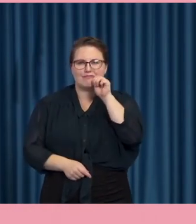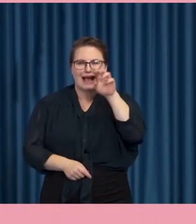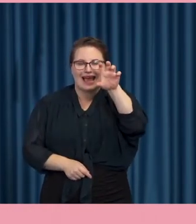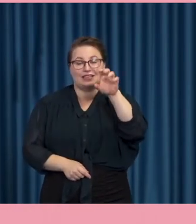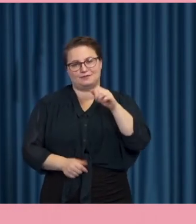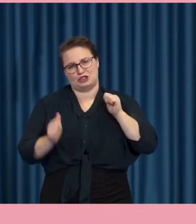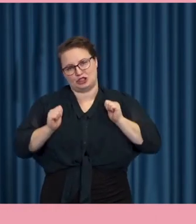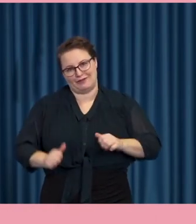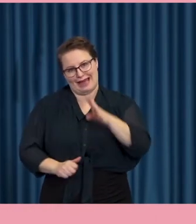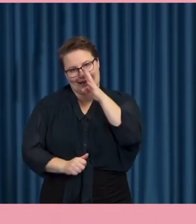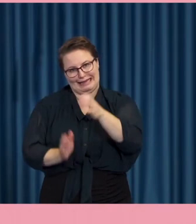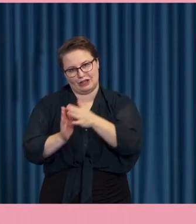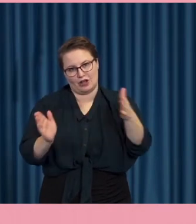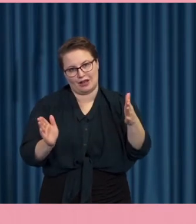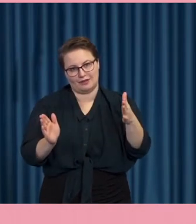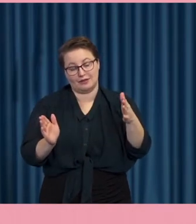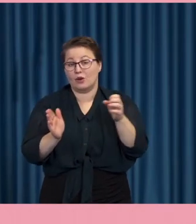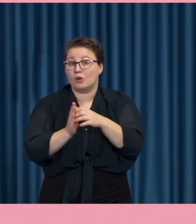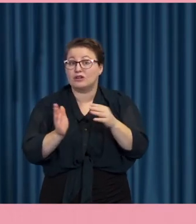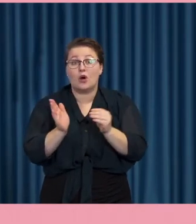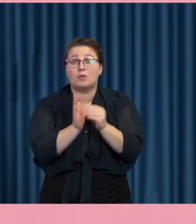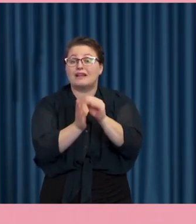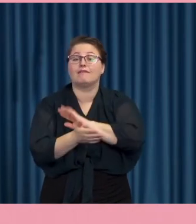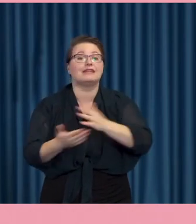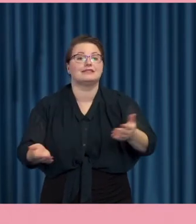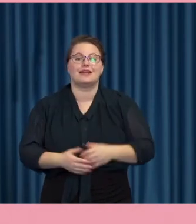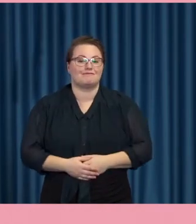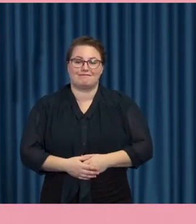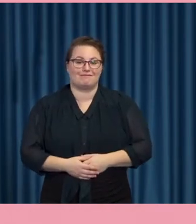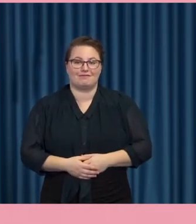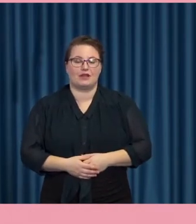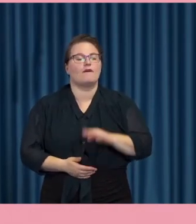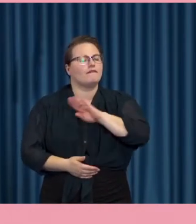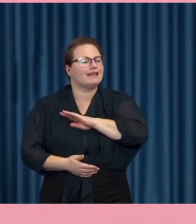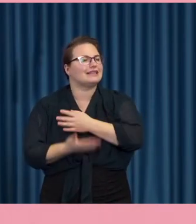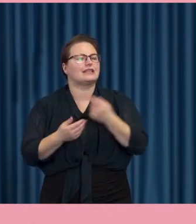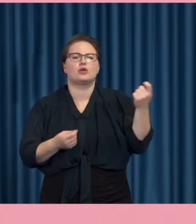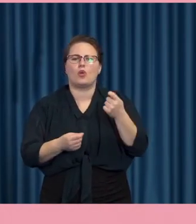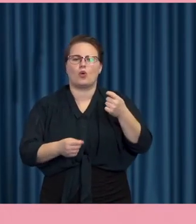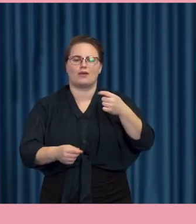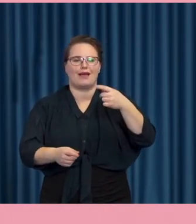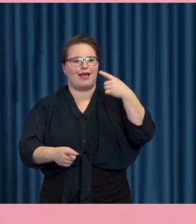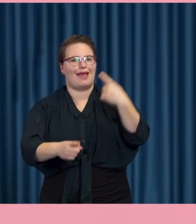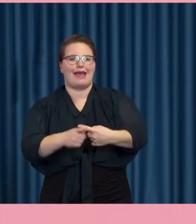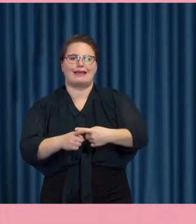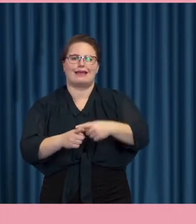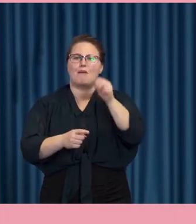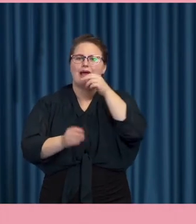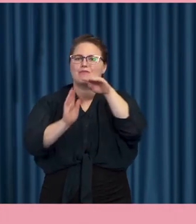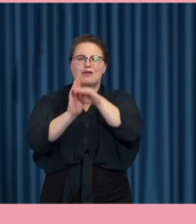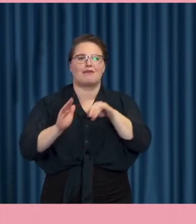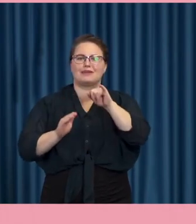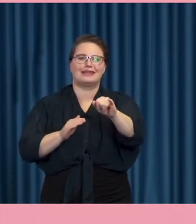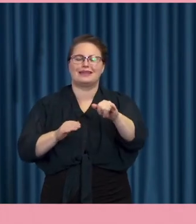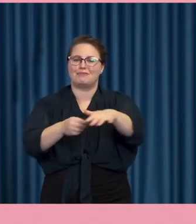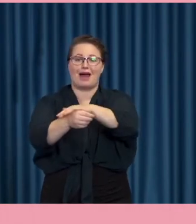från 90-talet. Det finns ingen uppdatering på det. Och det finns inga enkla, lättanvända mailprogram på marknaden just nu.